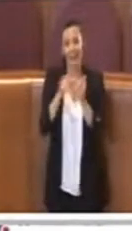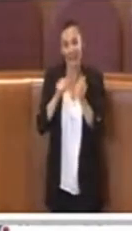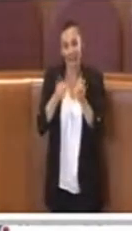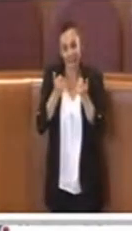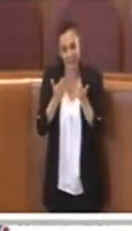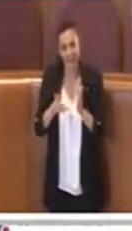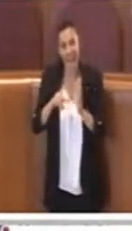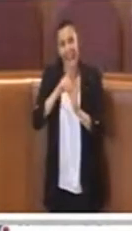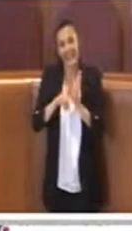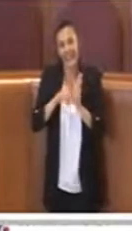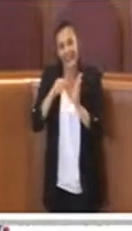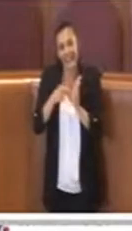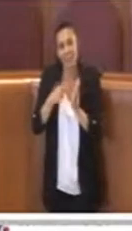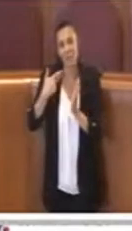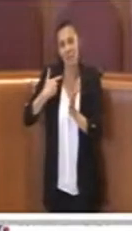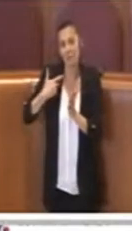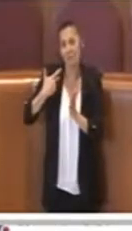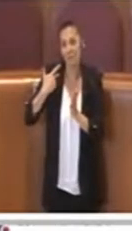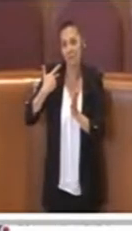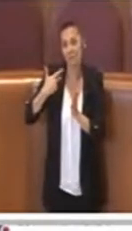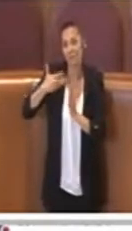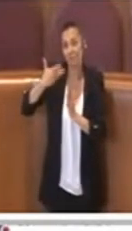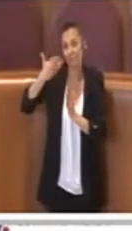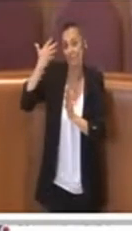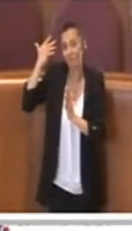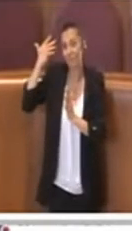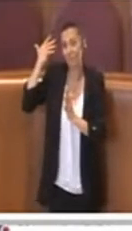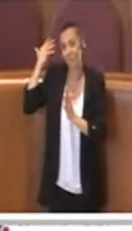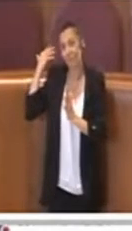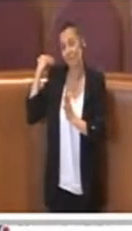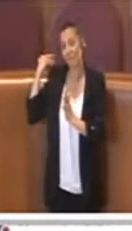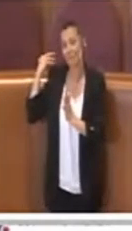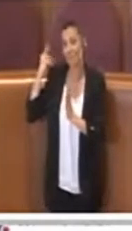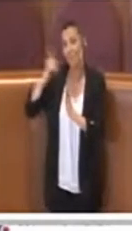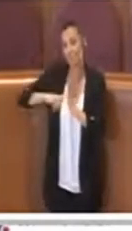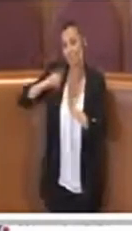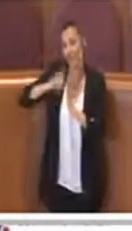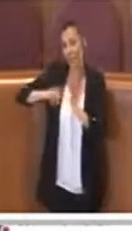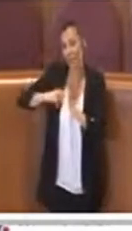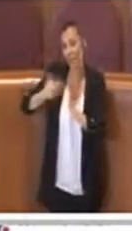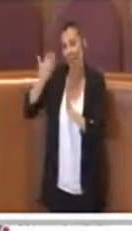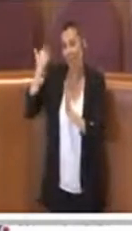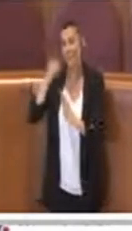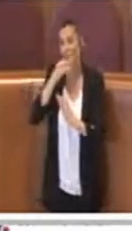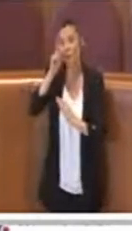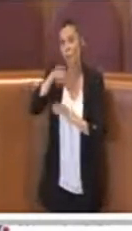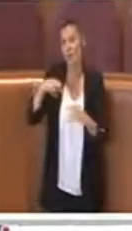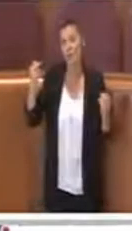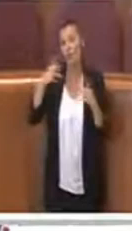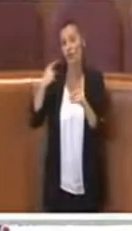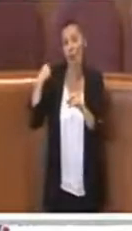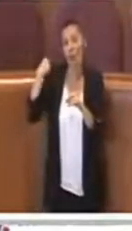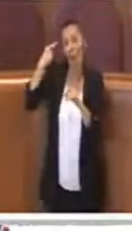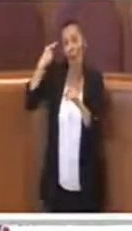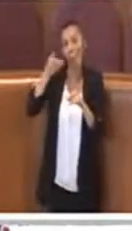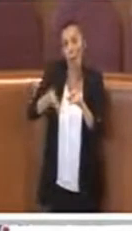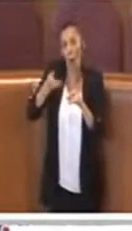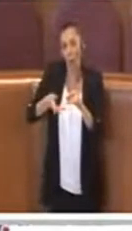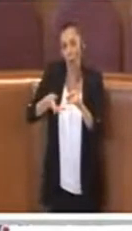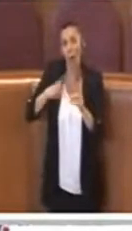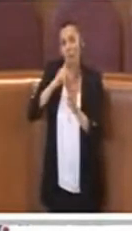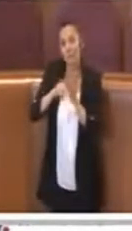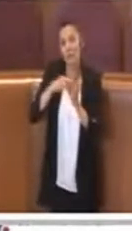abbiamo approvato nel corso dei precedenti mesi ed anni, dal 2018 in poi, su questo argomento a